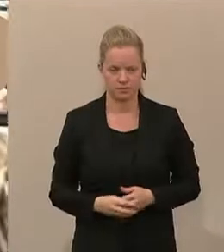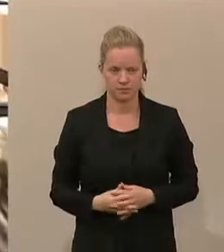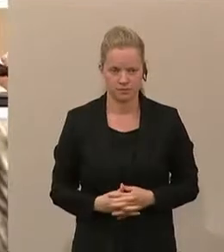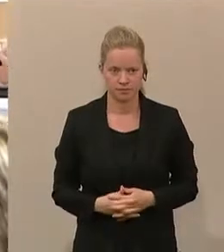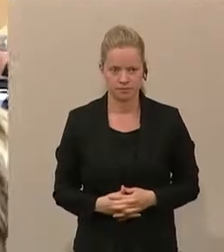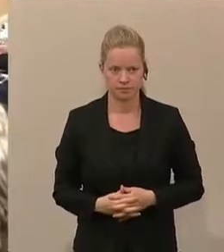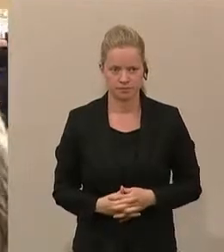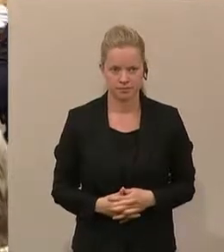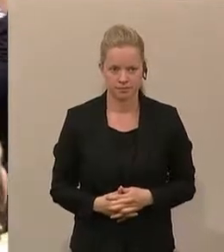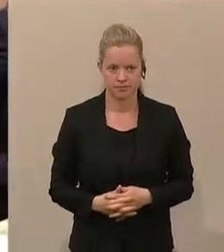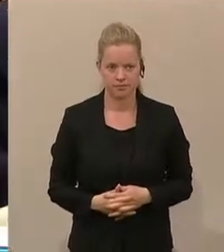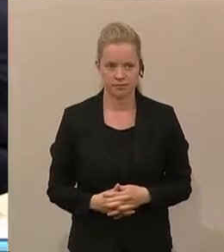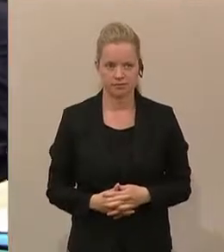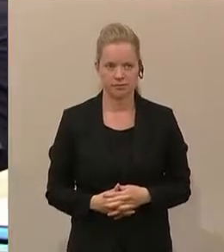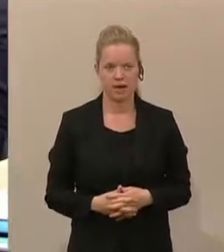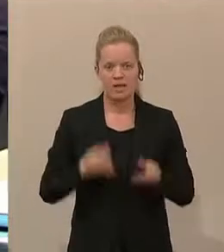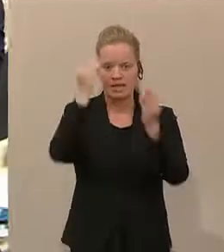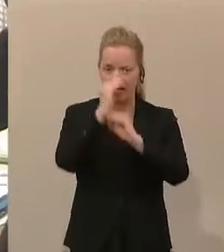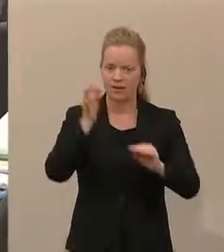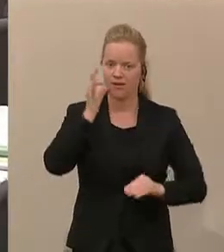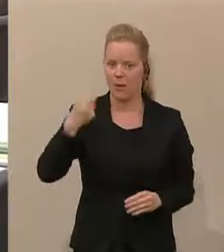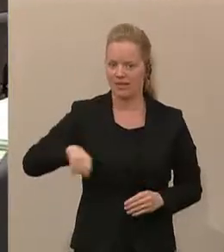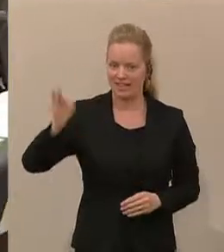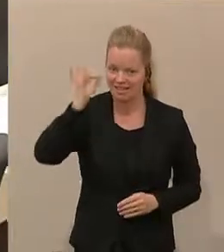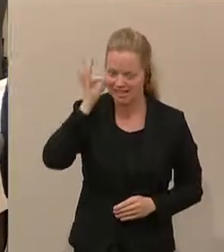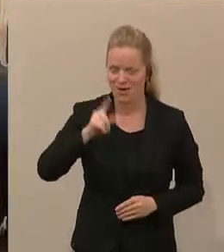Größe einer Minderheit dürfe aber nicht ausschlaggebend dafür sein, wie sie behandelt wird.